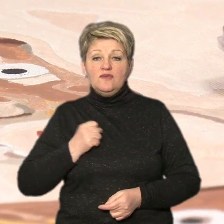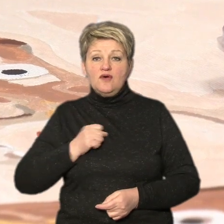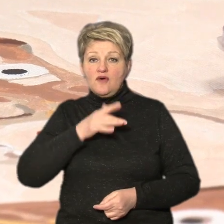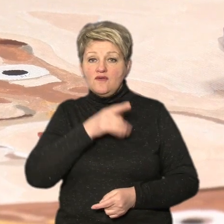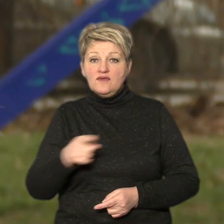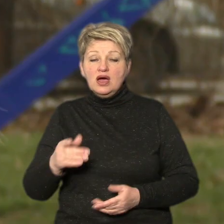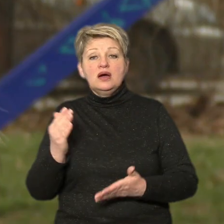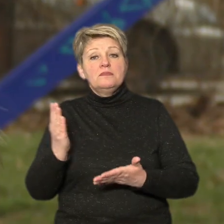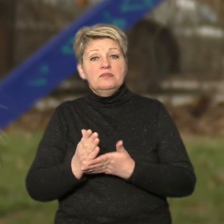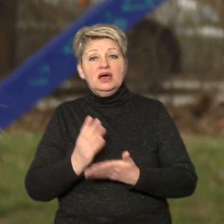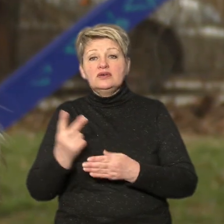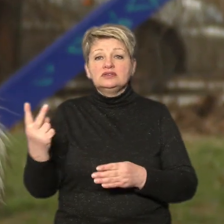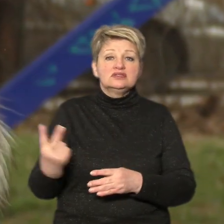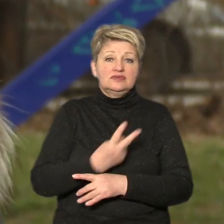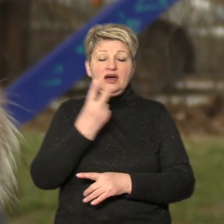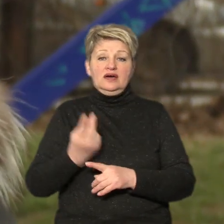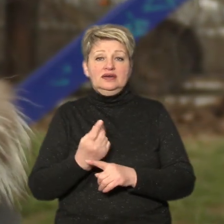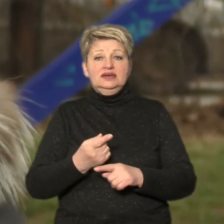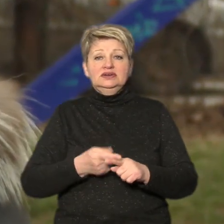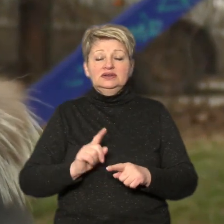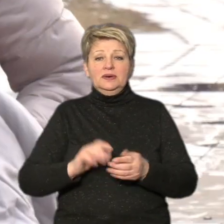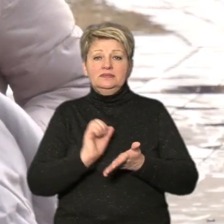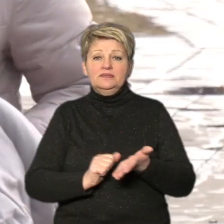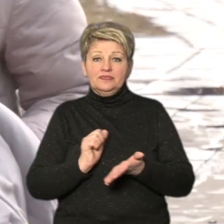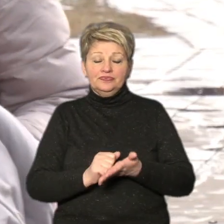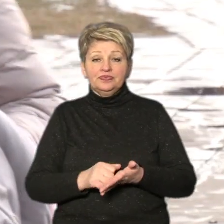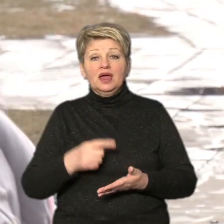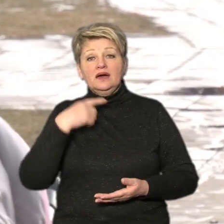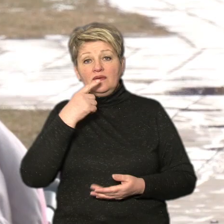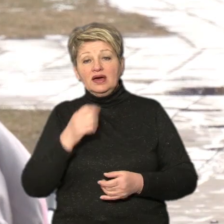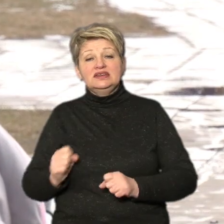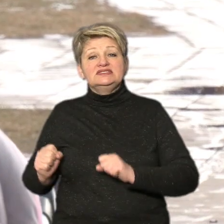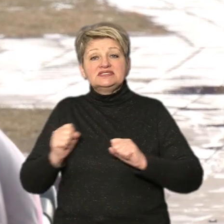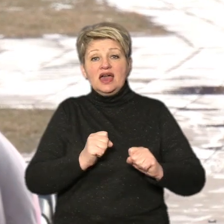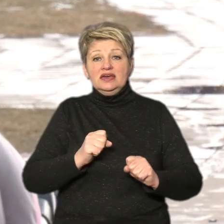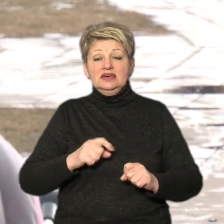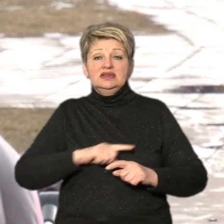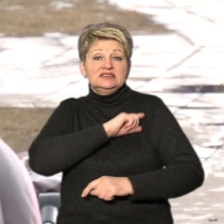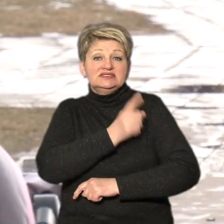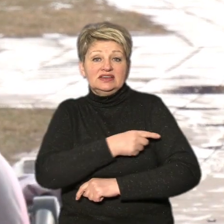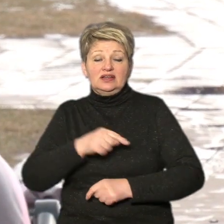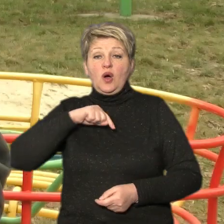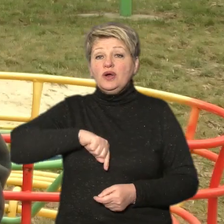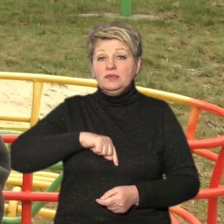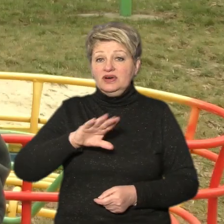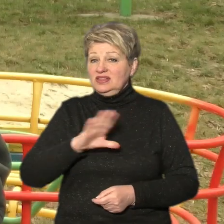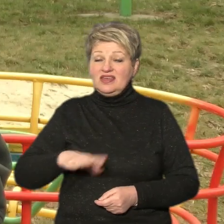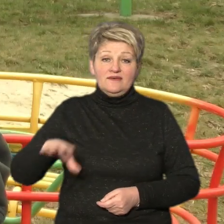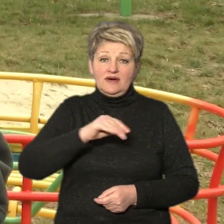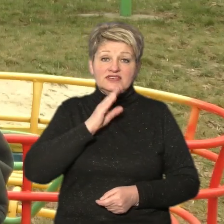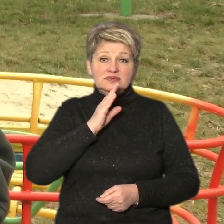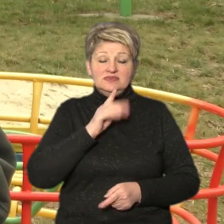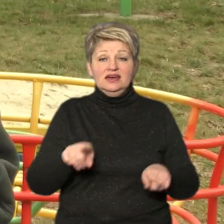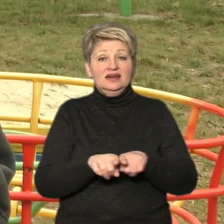подвійний характер, розповідає психологиня Любов Жеребньова. Та каже, захисні сили організму не в усіх однакові. У кожного